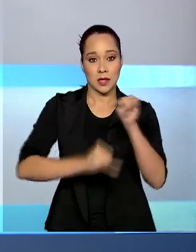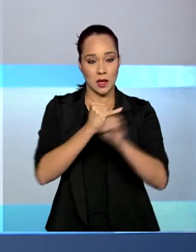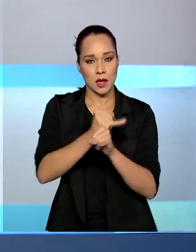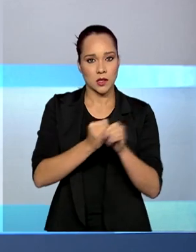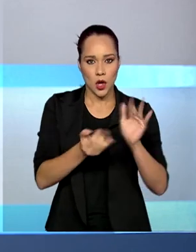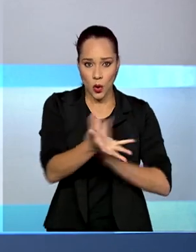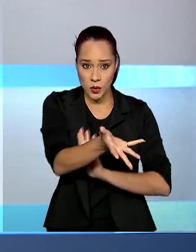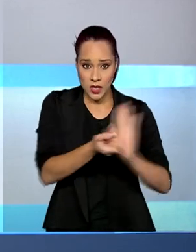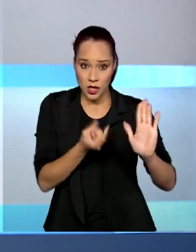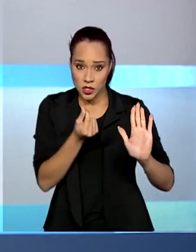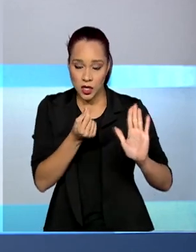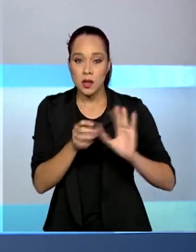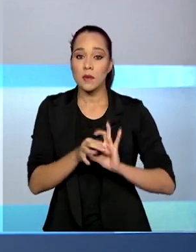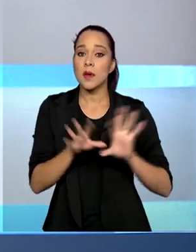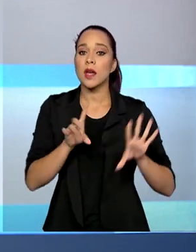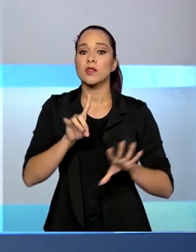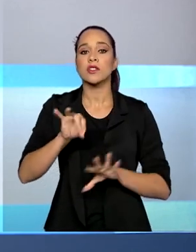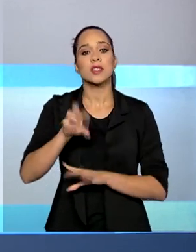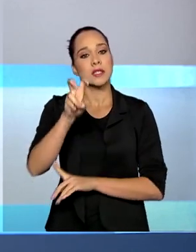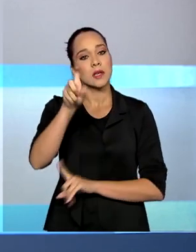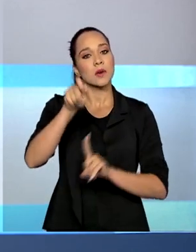O saque em espécie vai ser liberado no dia 5 de dezembro.